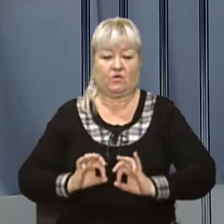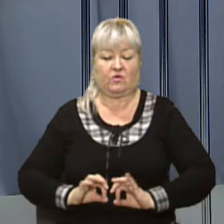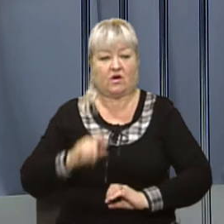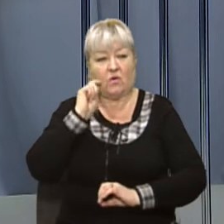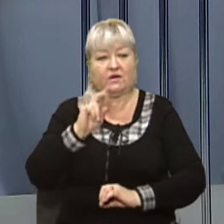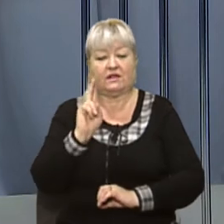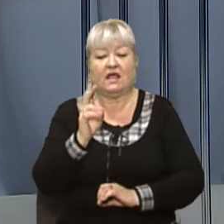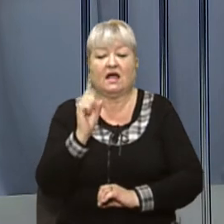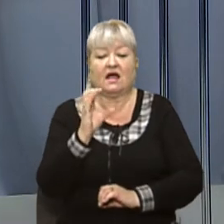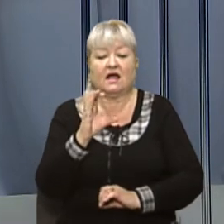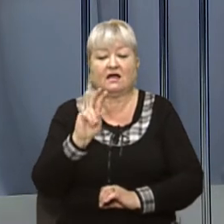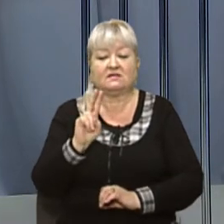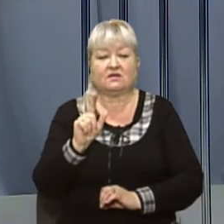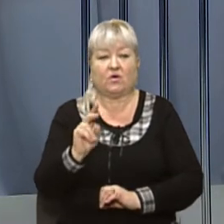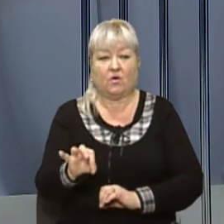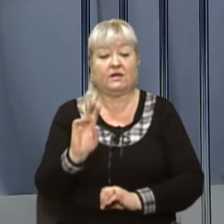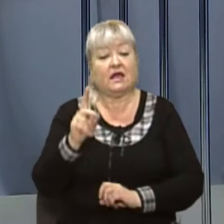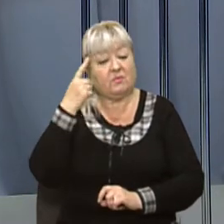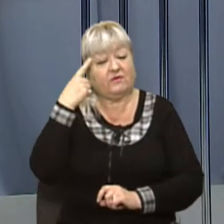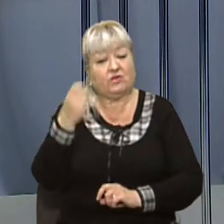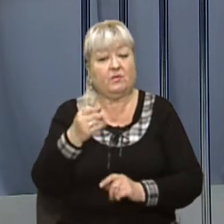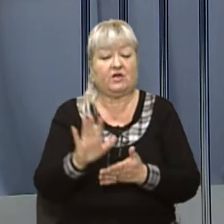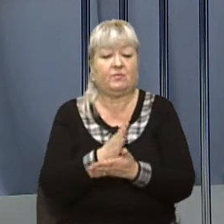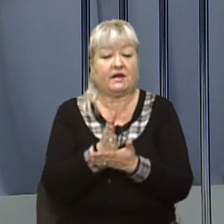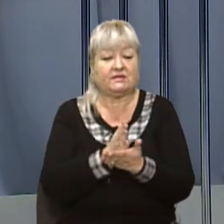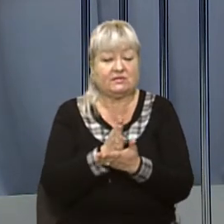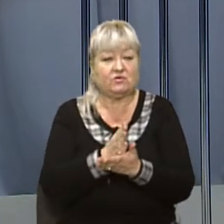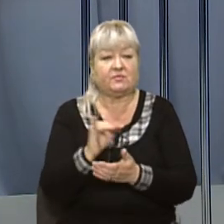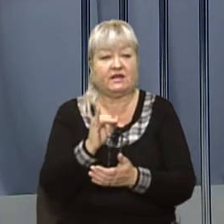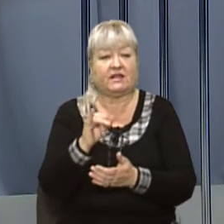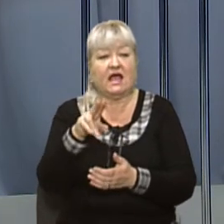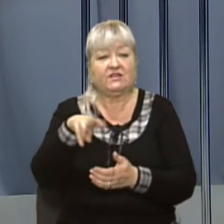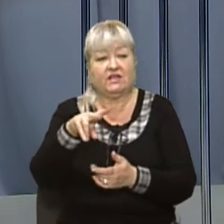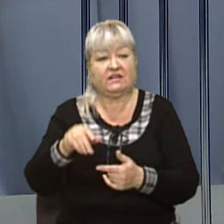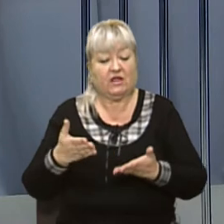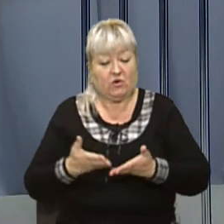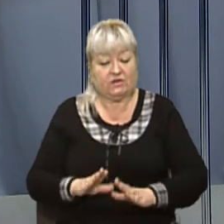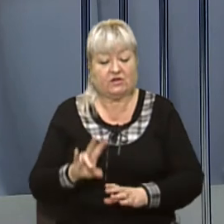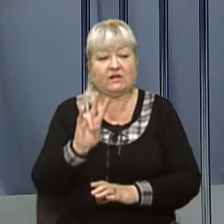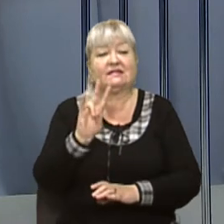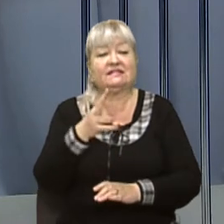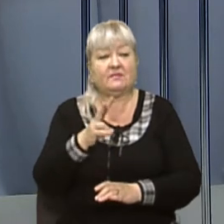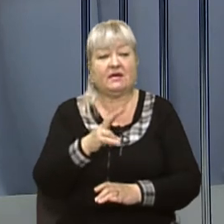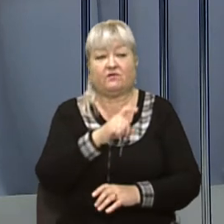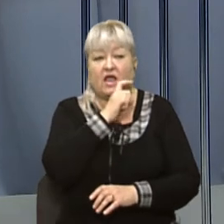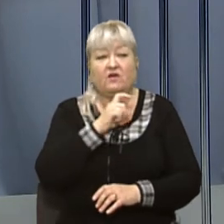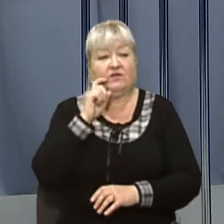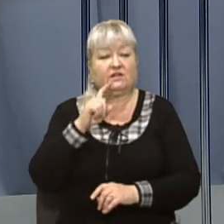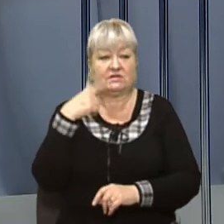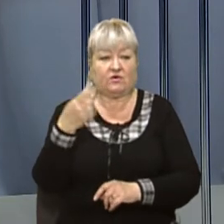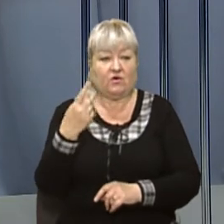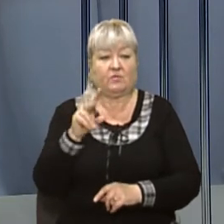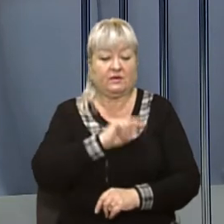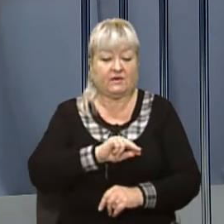Віталій Касько. Як повідомляють у пресслужбі прокуратури області, Ірина Діденко народилась у Немирові Вінницької області. Працює в